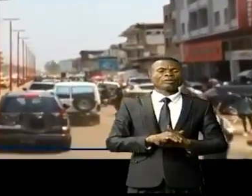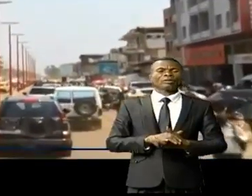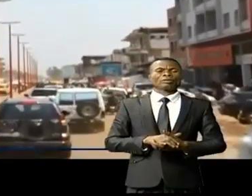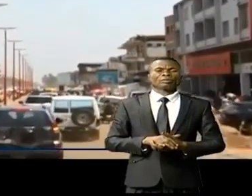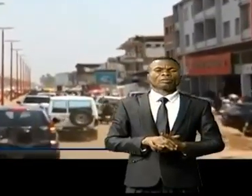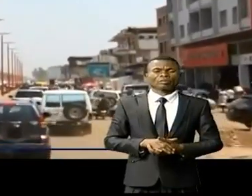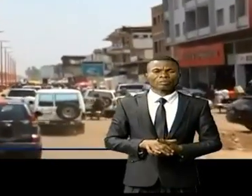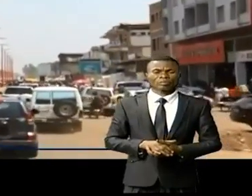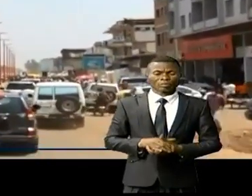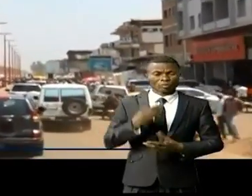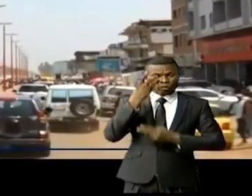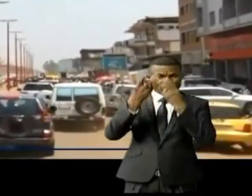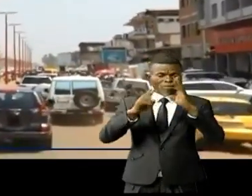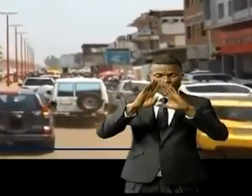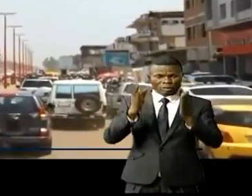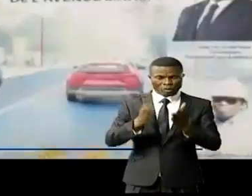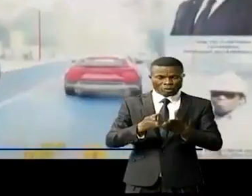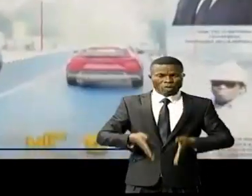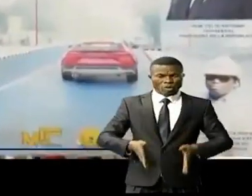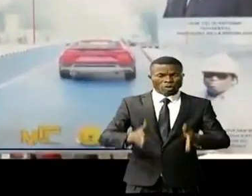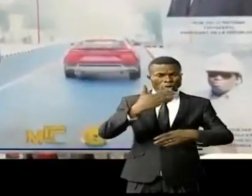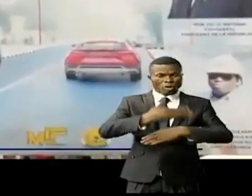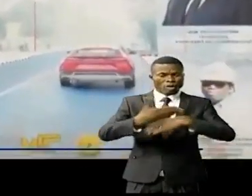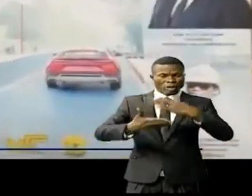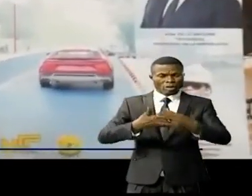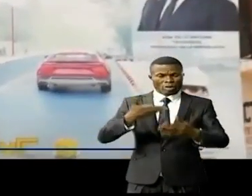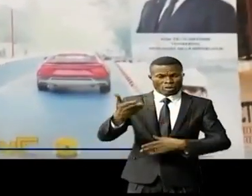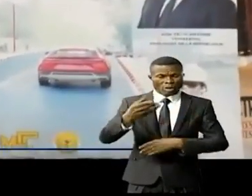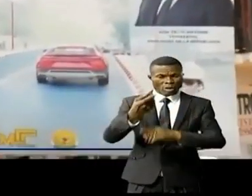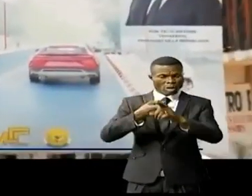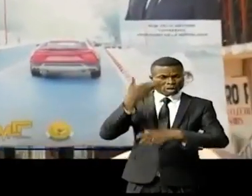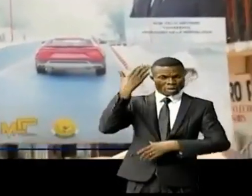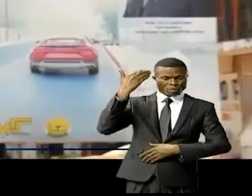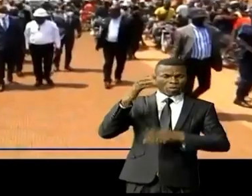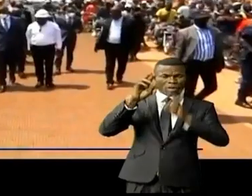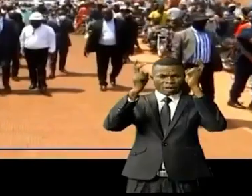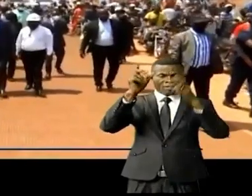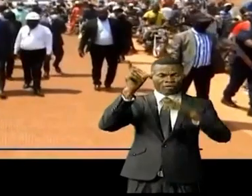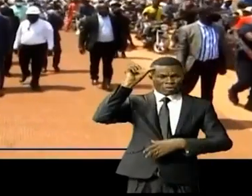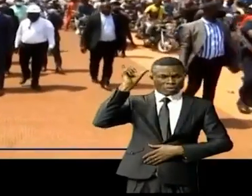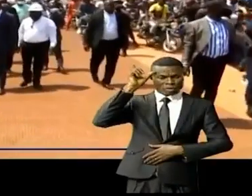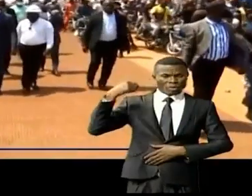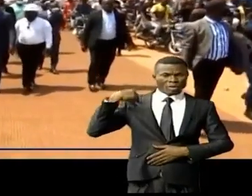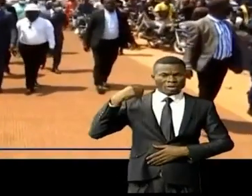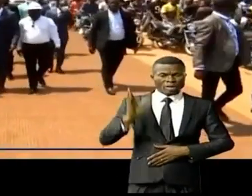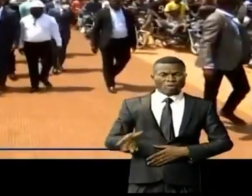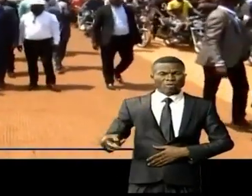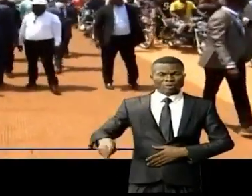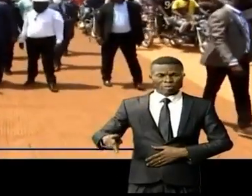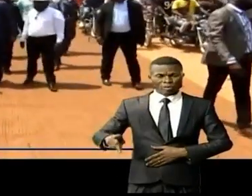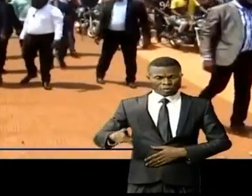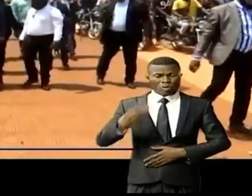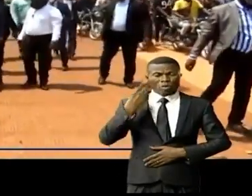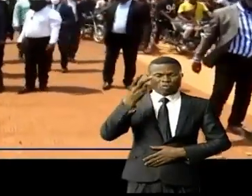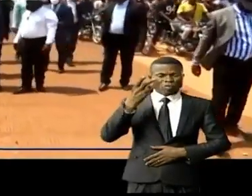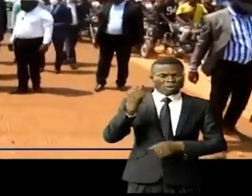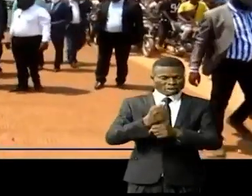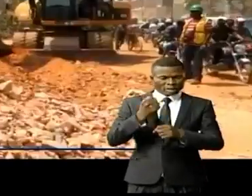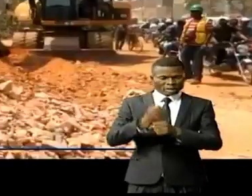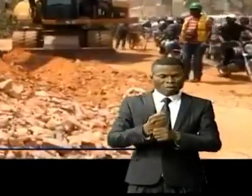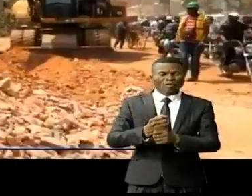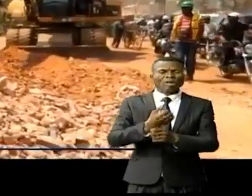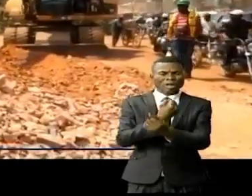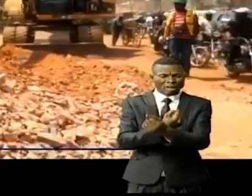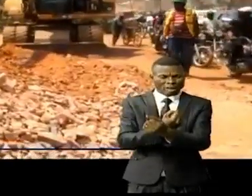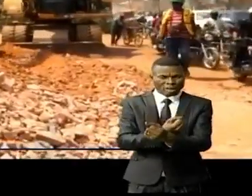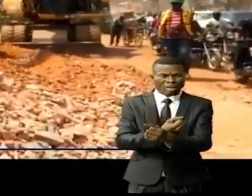En inspectant tous les chantiers des routes qu'il a ouverts il a quelques mois à Lubumbashi, le gouverneur de province veut voir tous ses travaux respecter